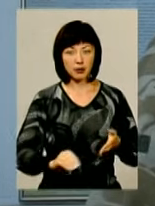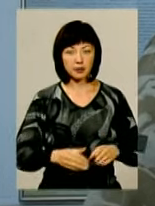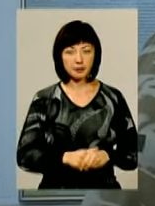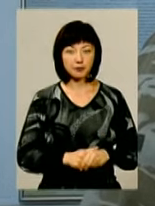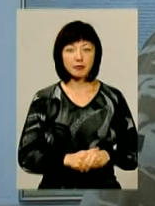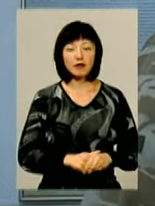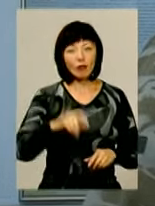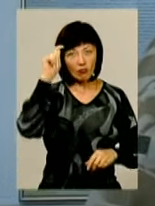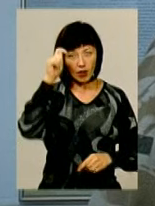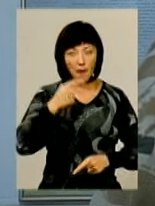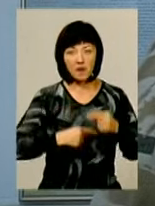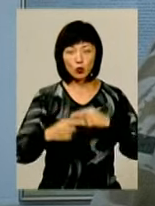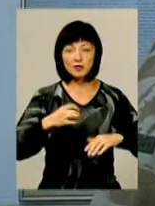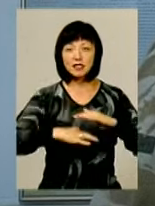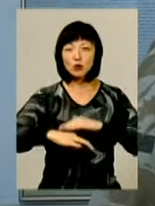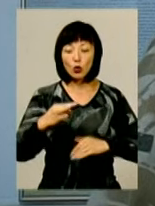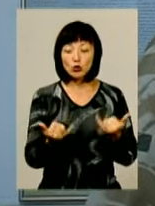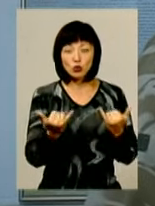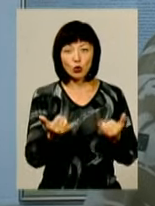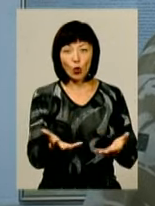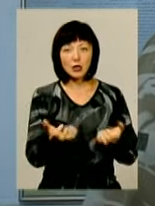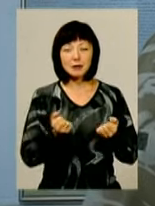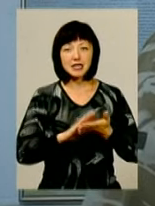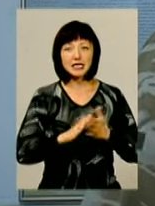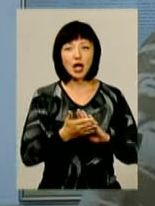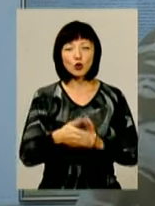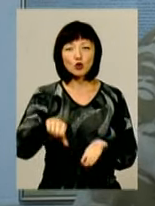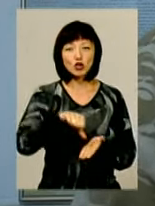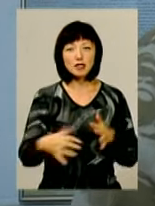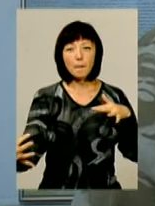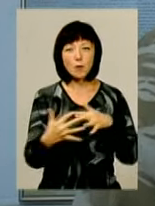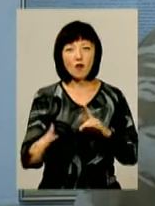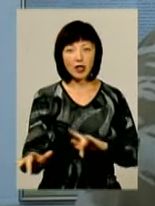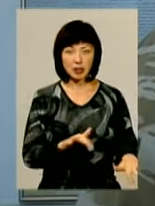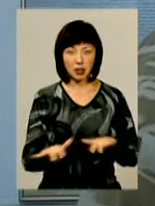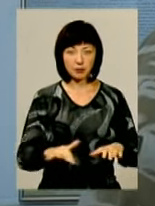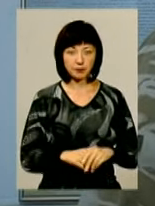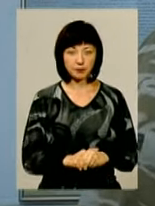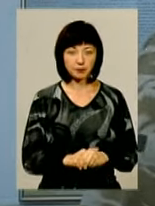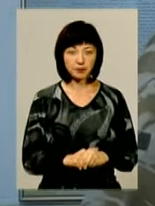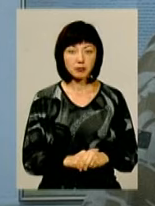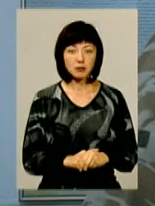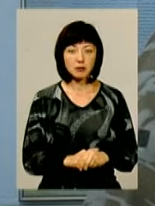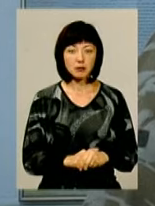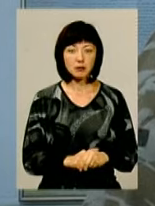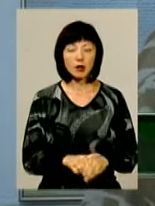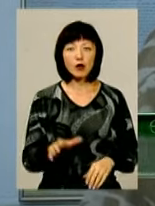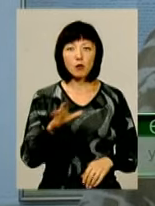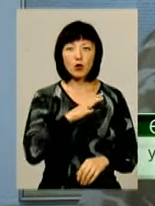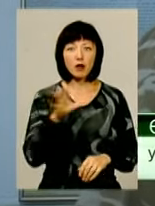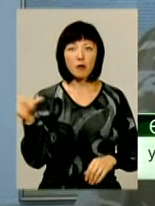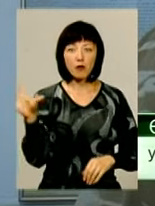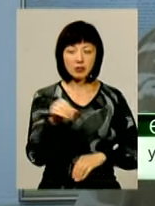Євгеній повернувся зі Сходу та щойно отримав статус учасника бойових дій. Були по всій лінії